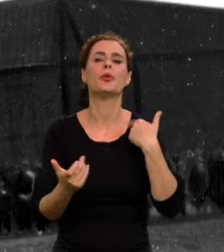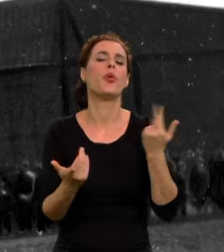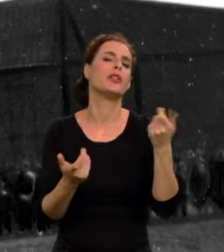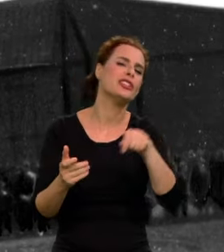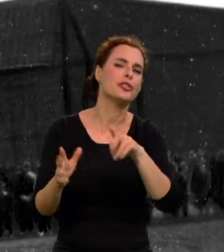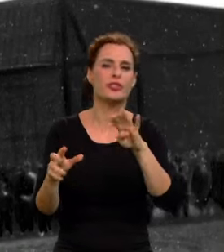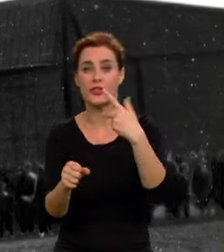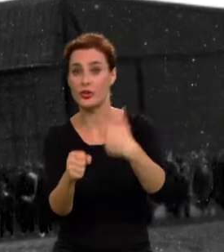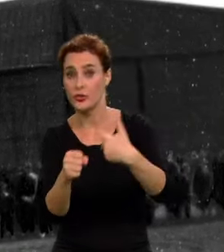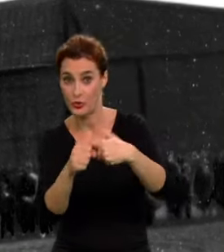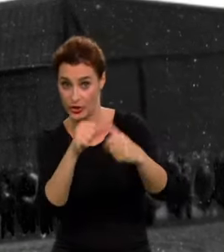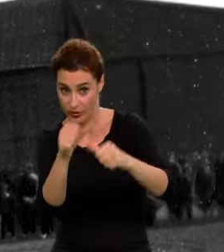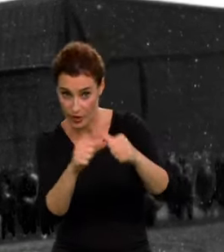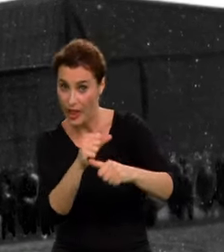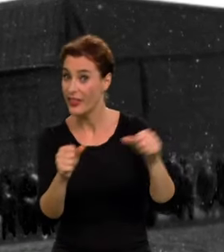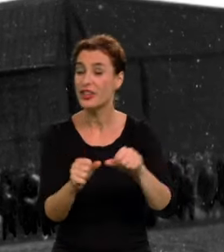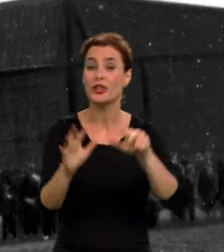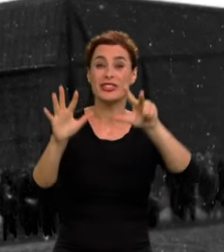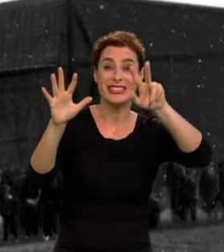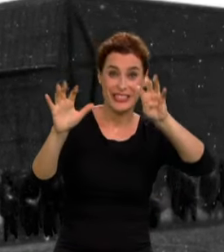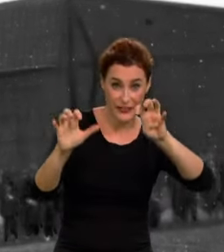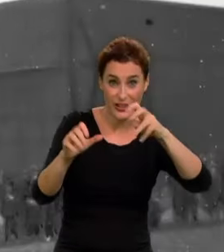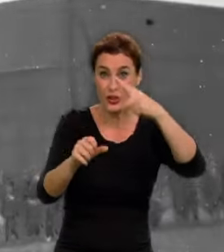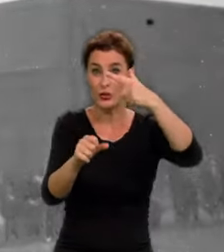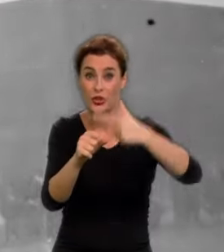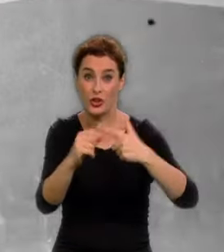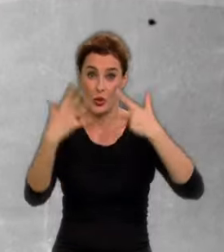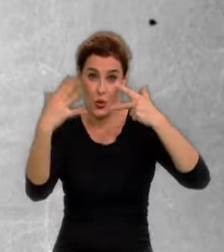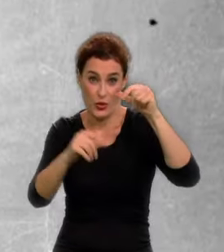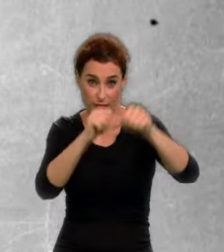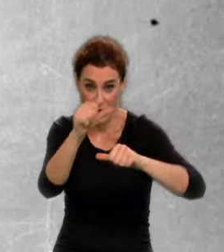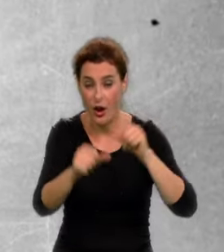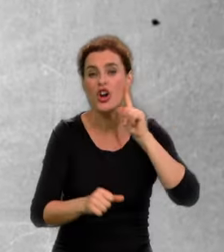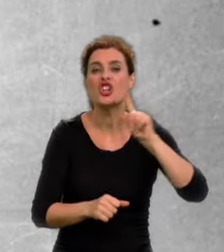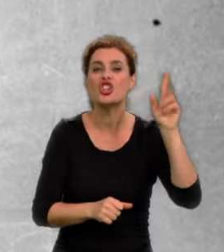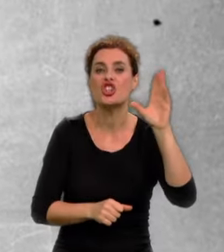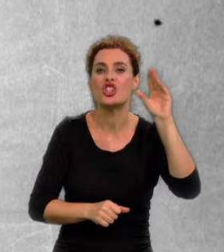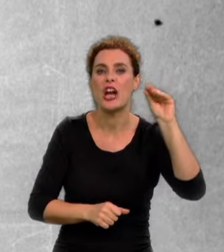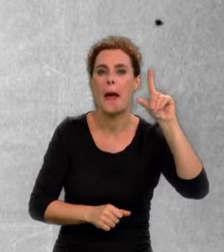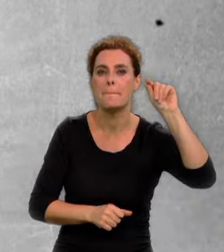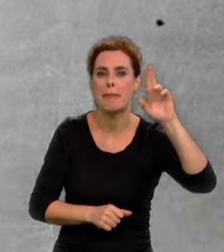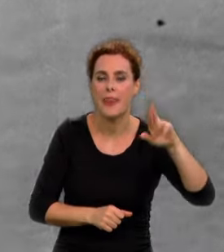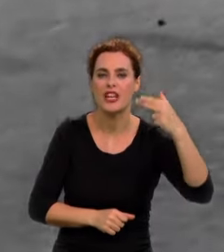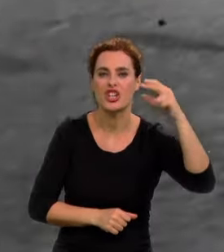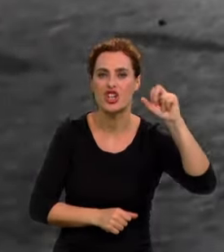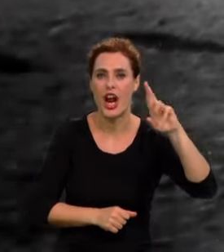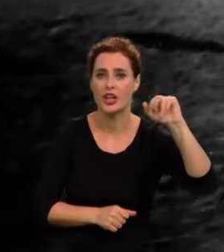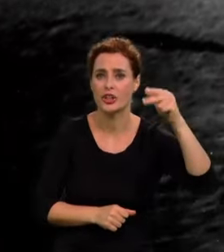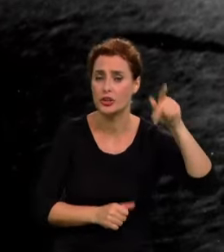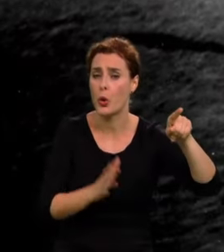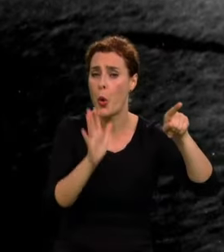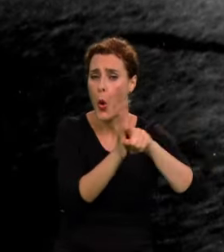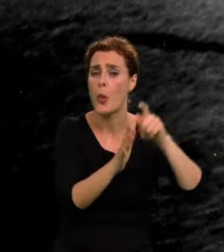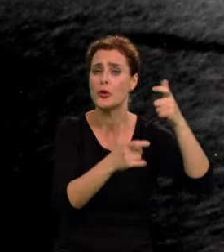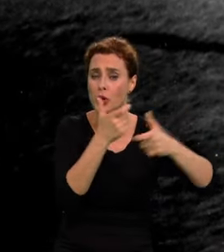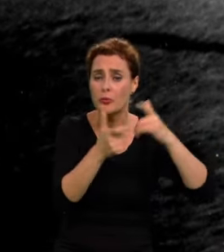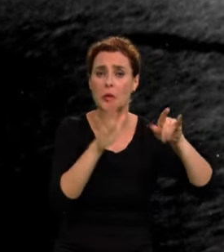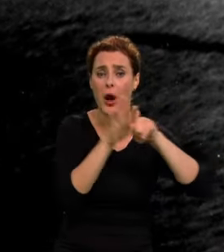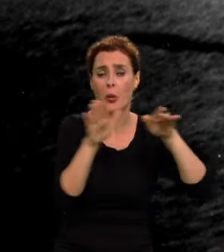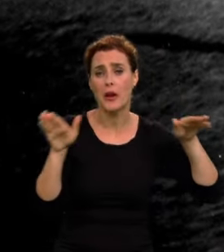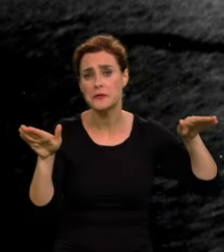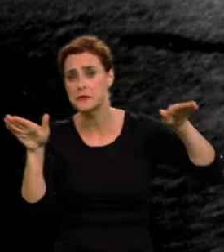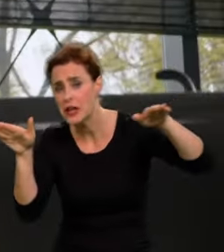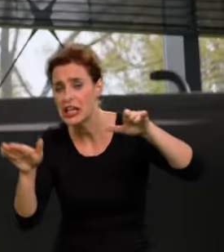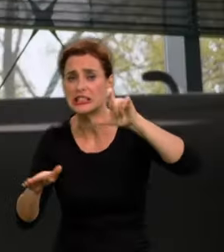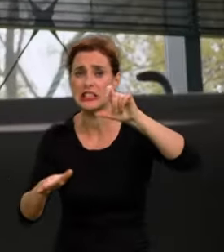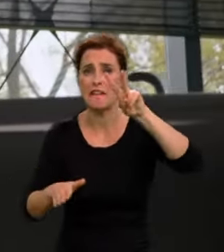20. I w 1928 roku Szczepan Grzeszczyk na szybowcu konstrukcji Wacława Czerwickiego CW-1